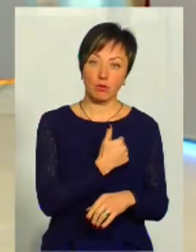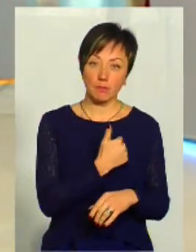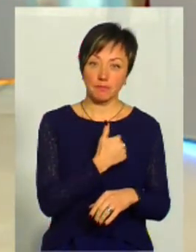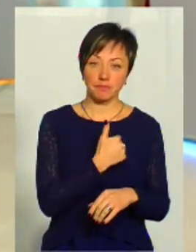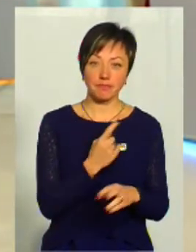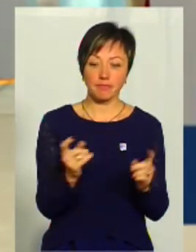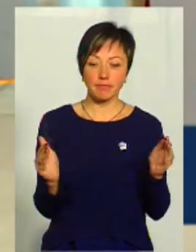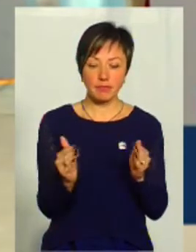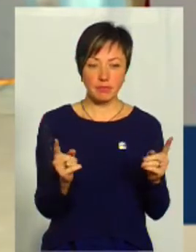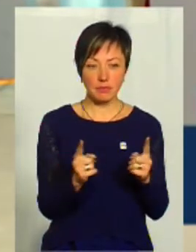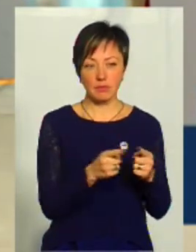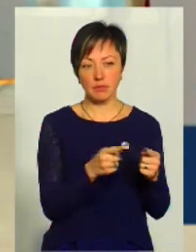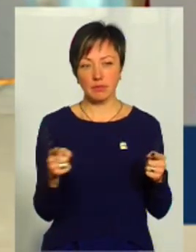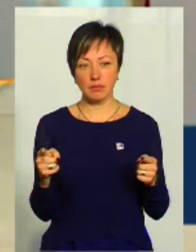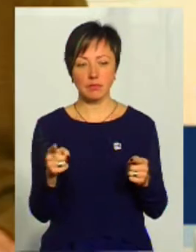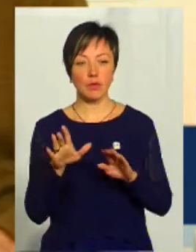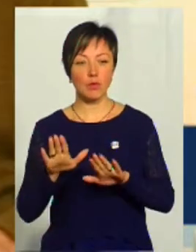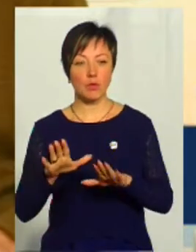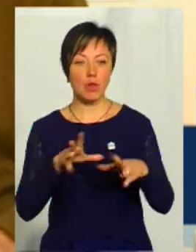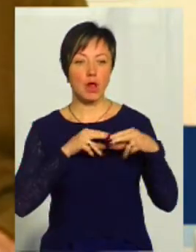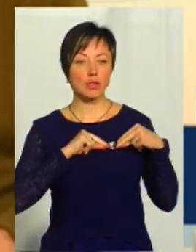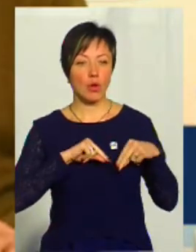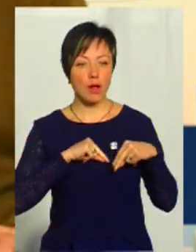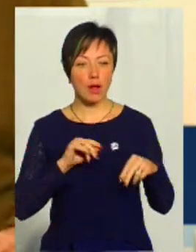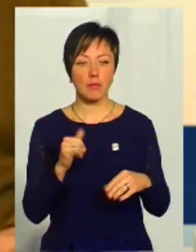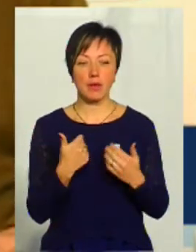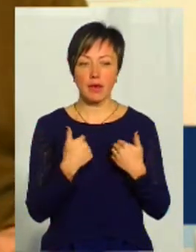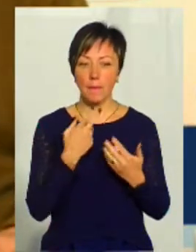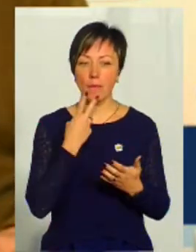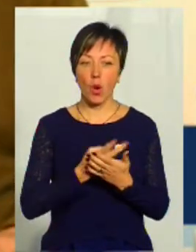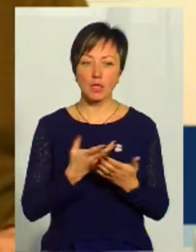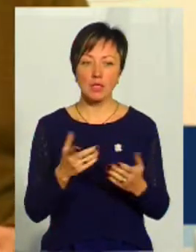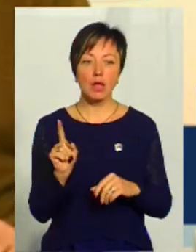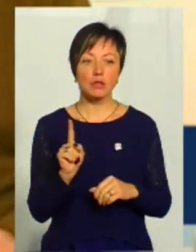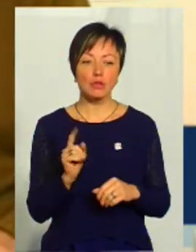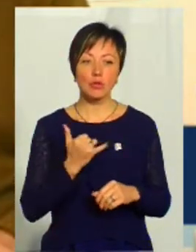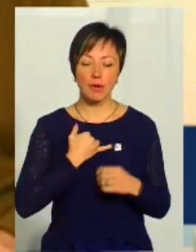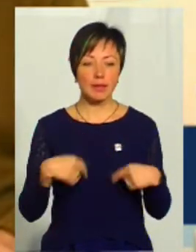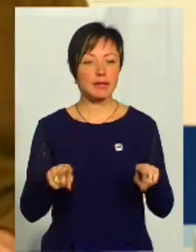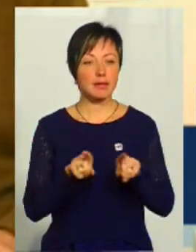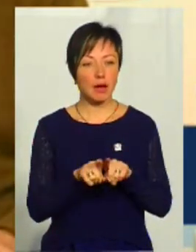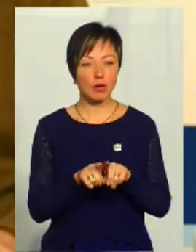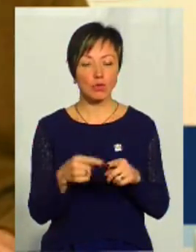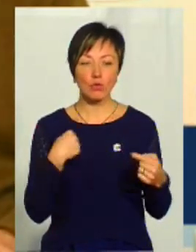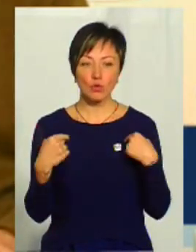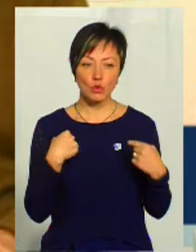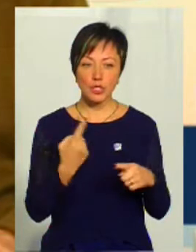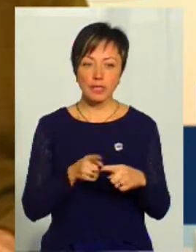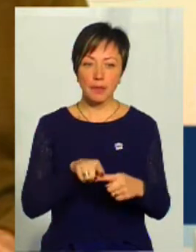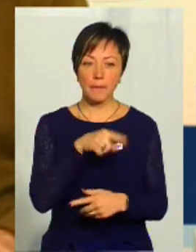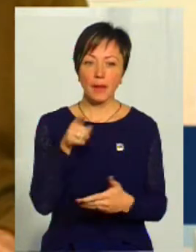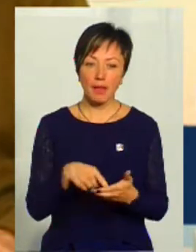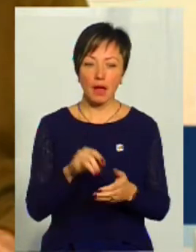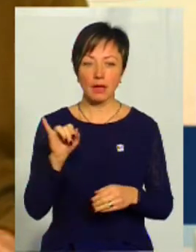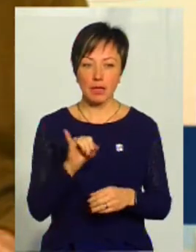невеликий промежок часу, я побула з колегами, я показала, що мене також мучить це питання,